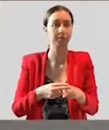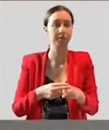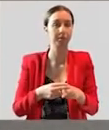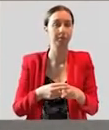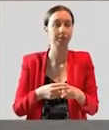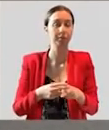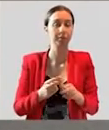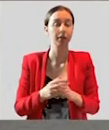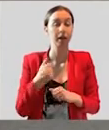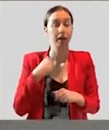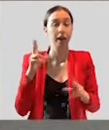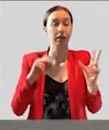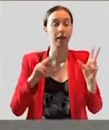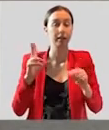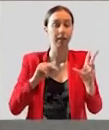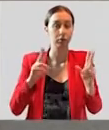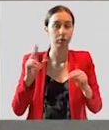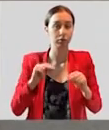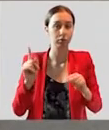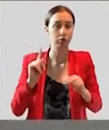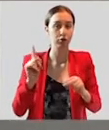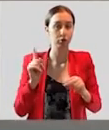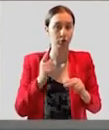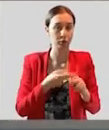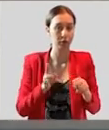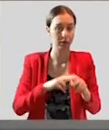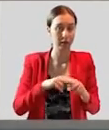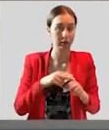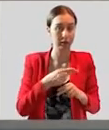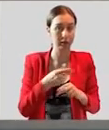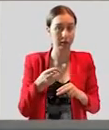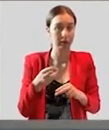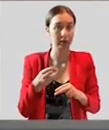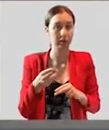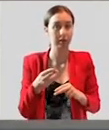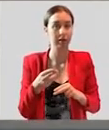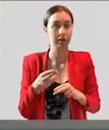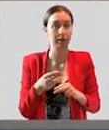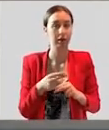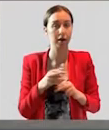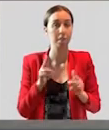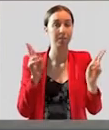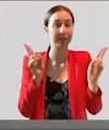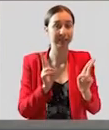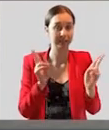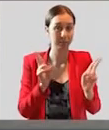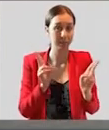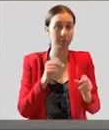Я надеюсь, что эти основные принципы